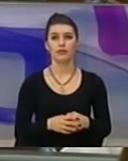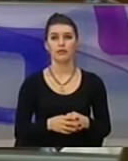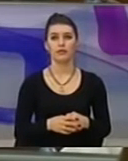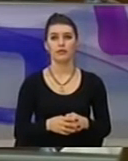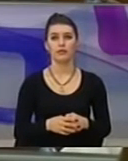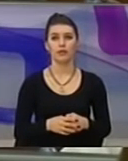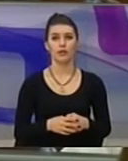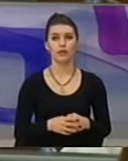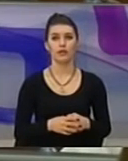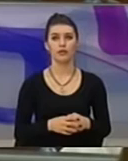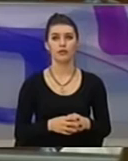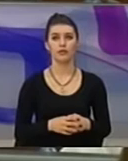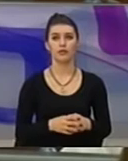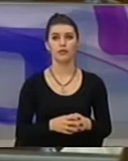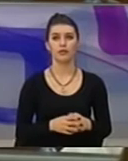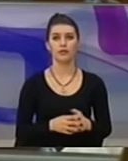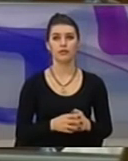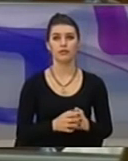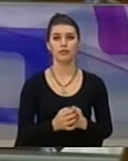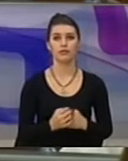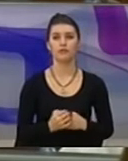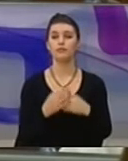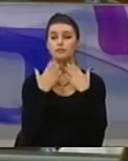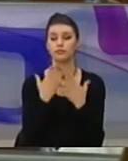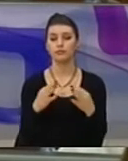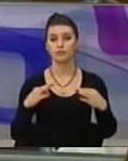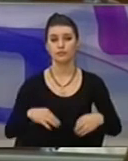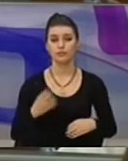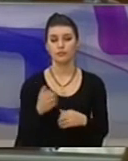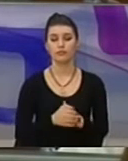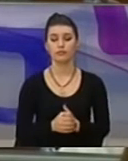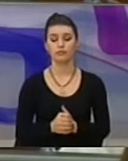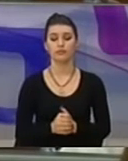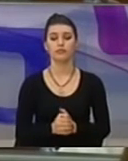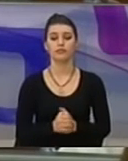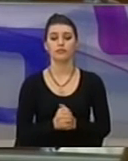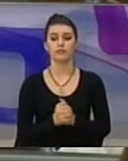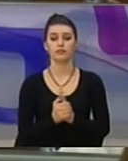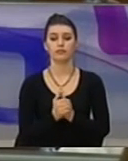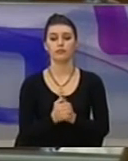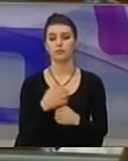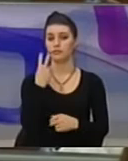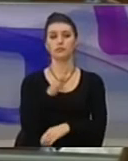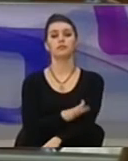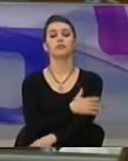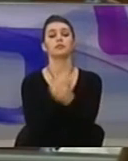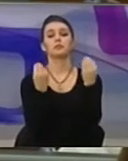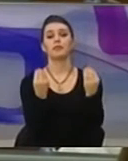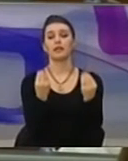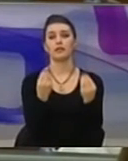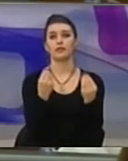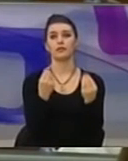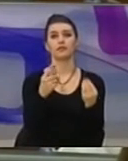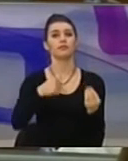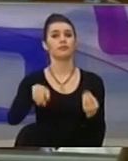Nuk po banë. Falin derit, kërëtar. Êshtë me tardë mirë me i po numrin